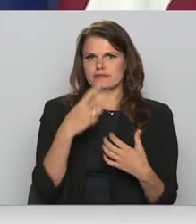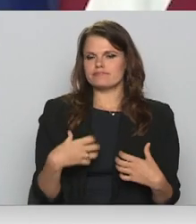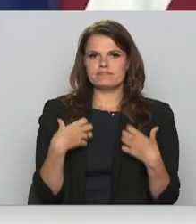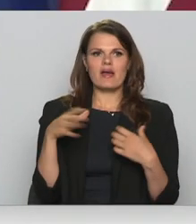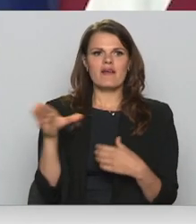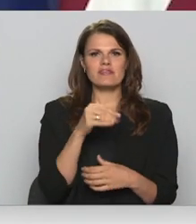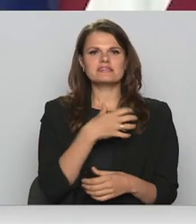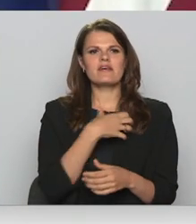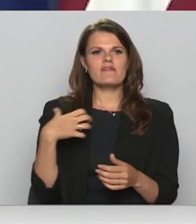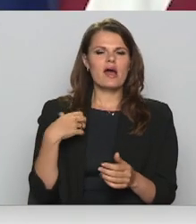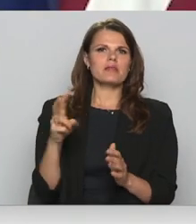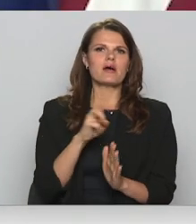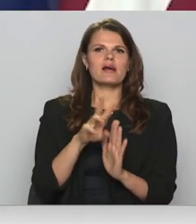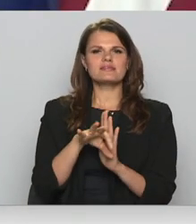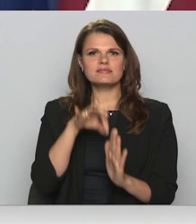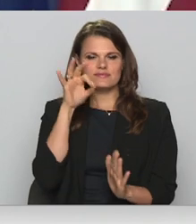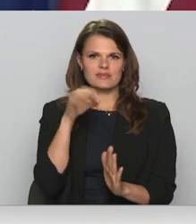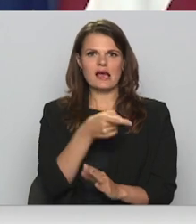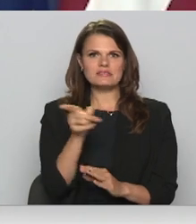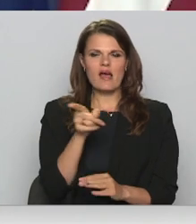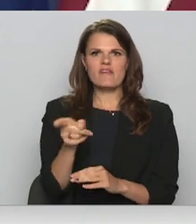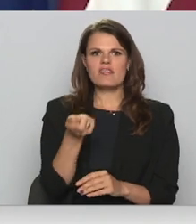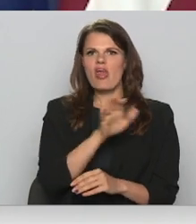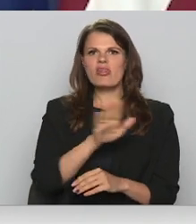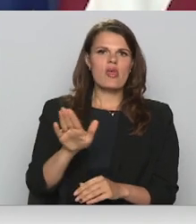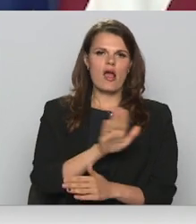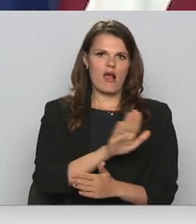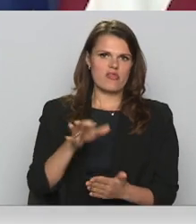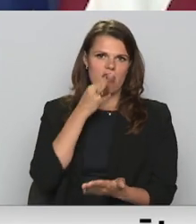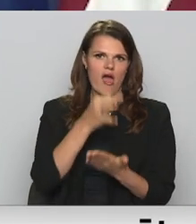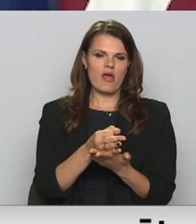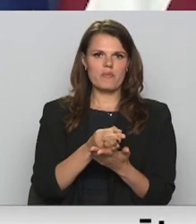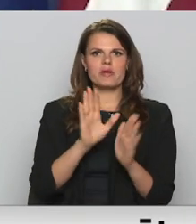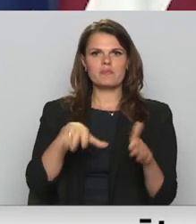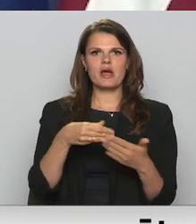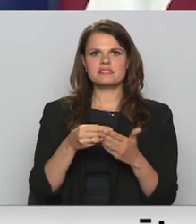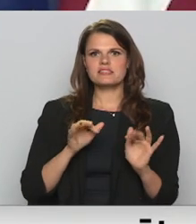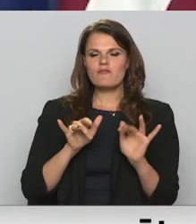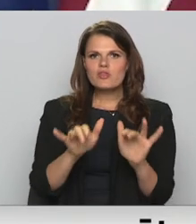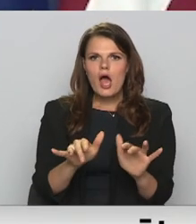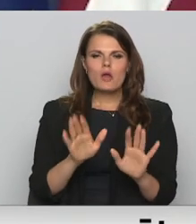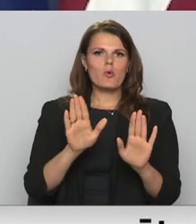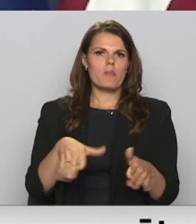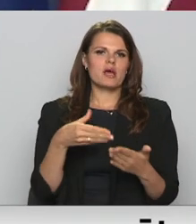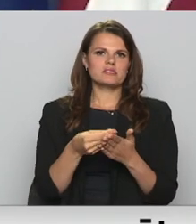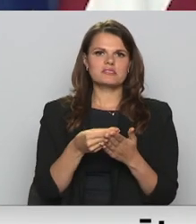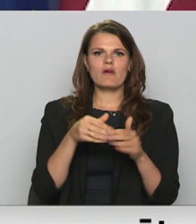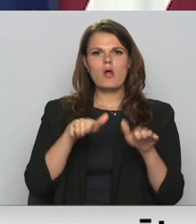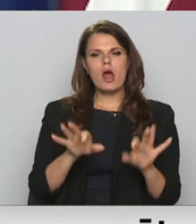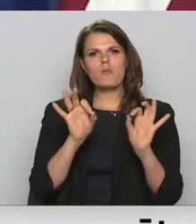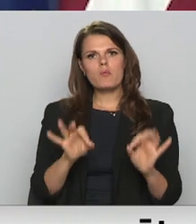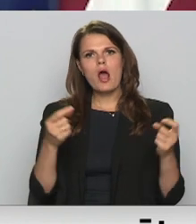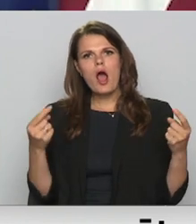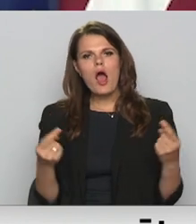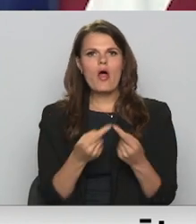ievēlēti ieceltni, viņi nekad neatbild par savu darbošanos, par savu lēmumu atbilstību.